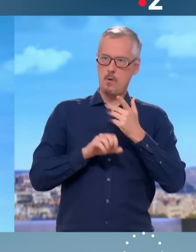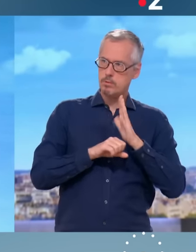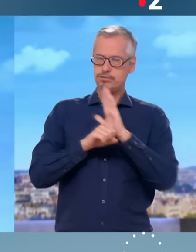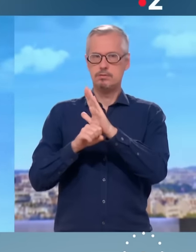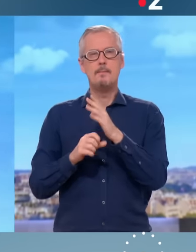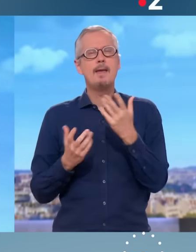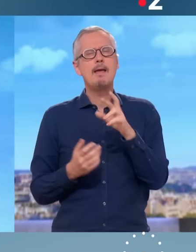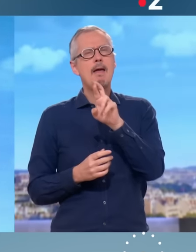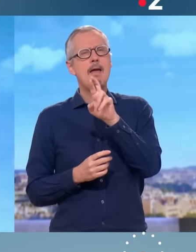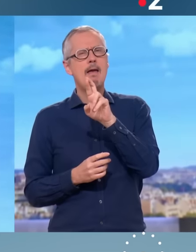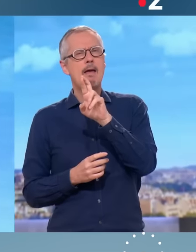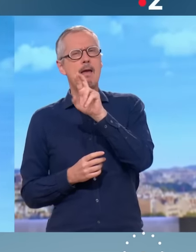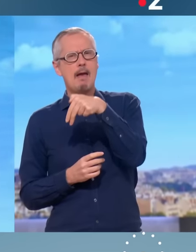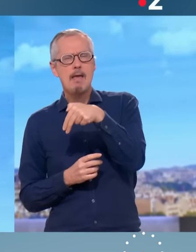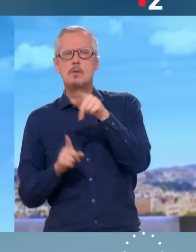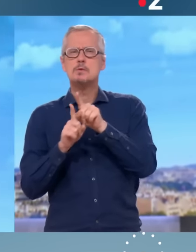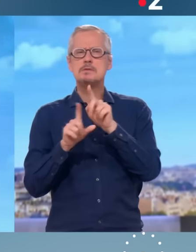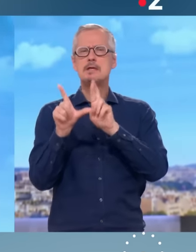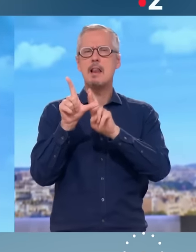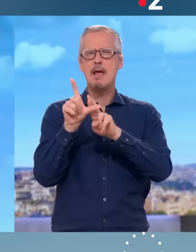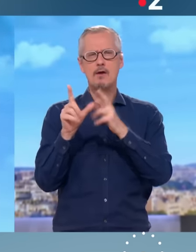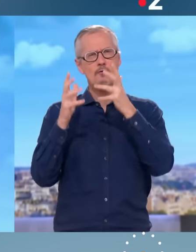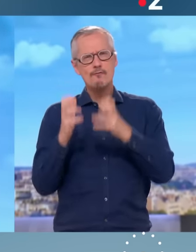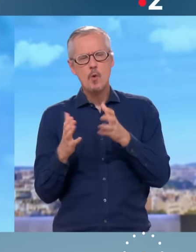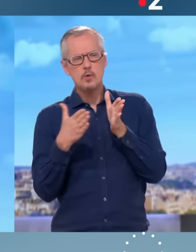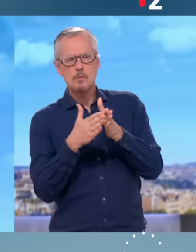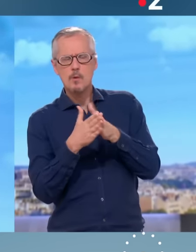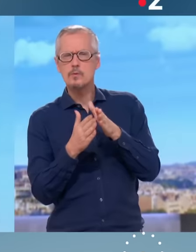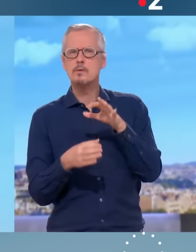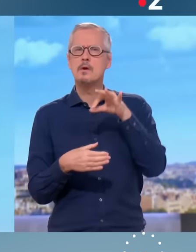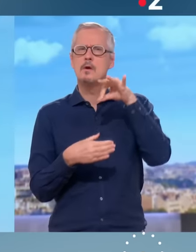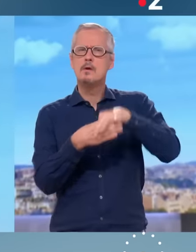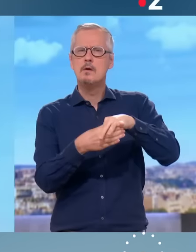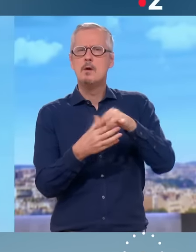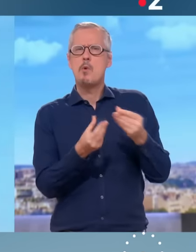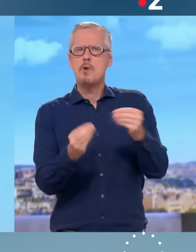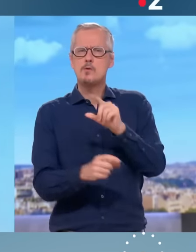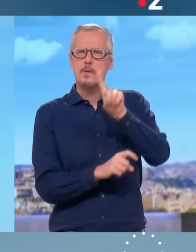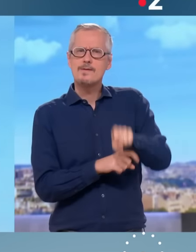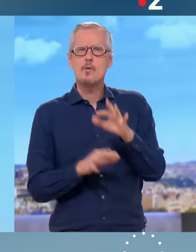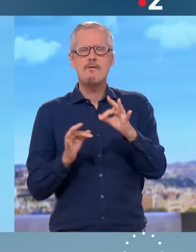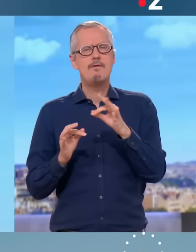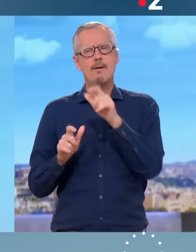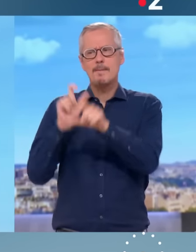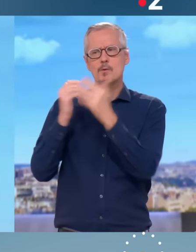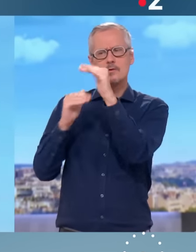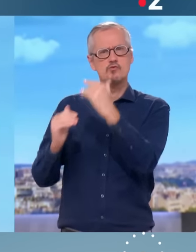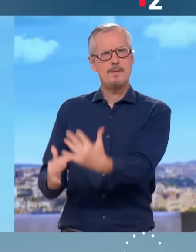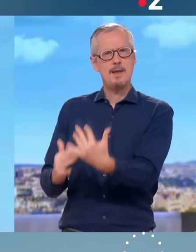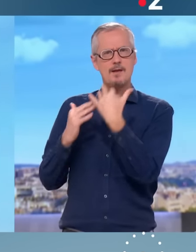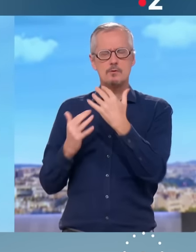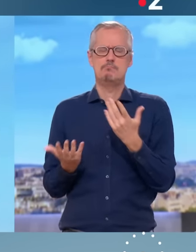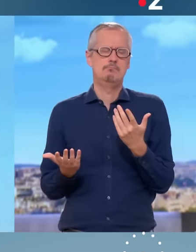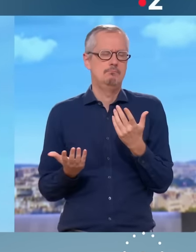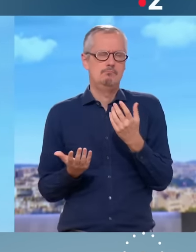exemple, et le Rassemblement National vont demander un référendum sur les questions d'immigration. C'est une bonne idée, ça, ou pas ? Non, ce n pas une bonne idée. Parce que qu-ce que ça veut dire,